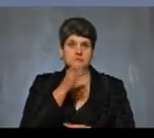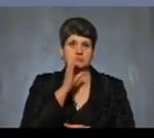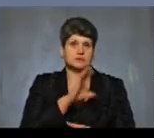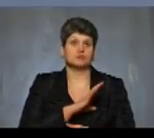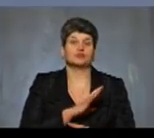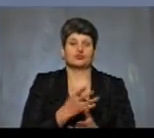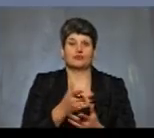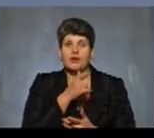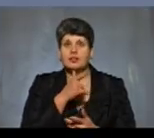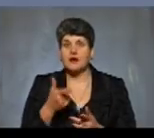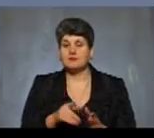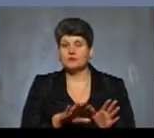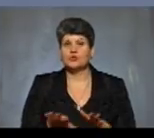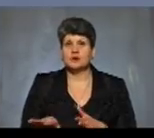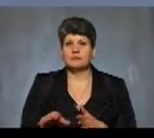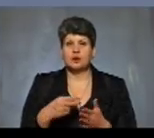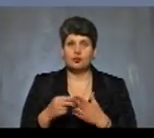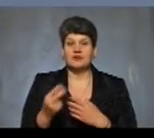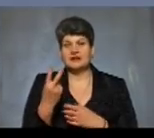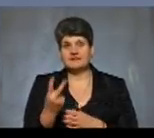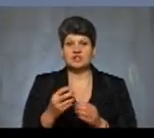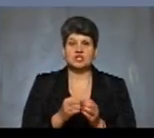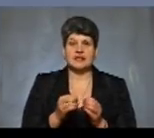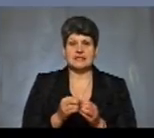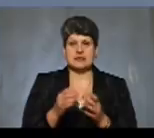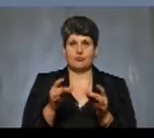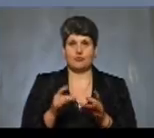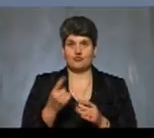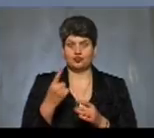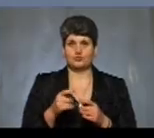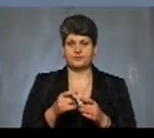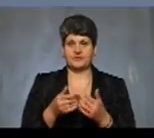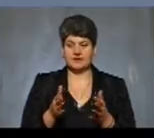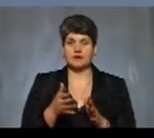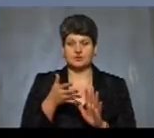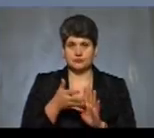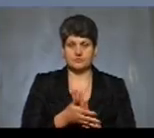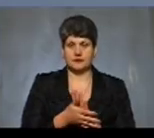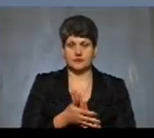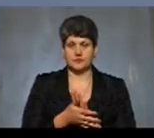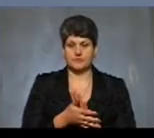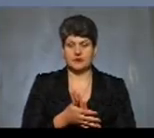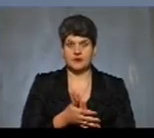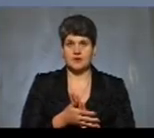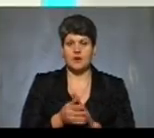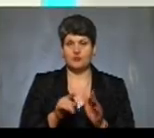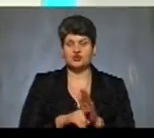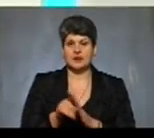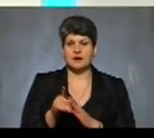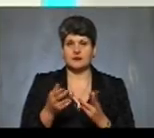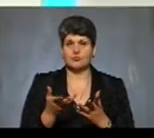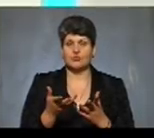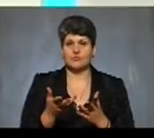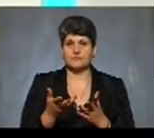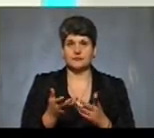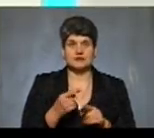врегульовано, тобто, чи якщо ми купили дві чи десять упаковок і одну розпочатили, розуміємо, що не діє, і тоді ми починаємо процес. Або якщо це